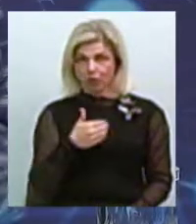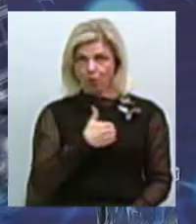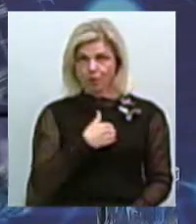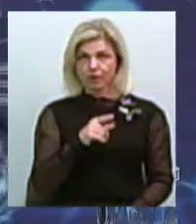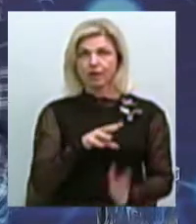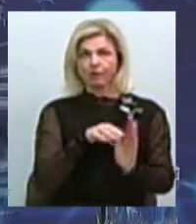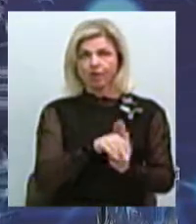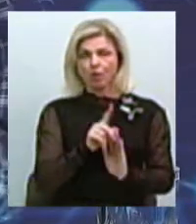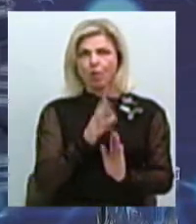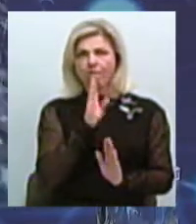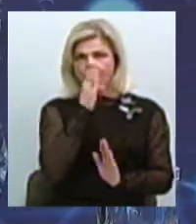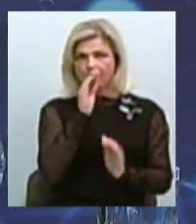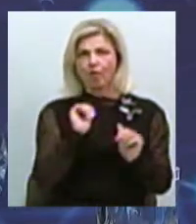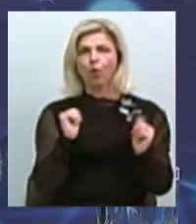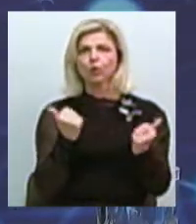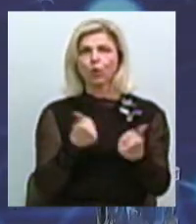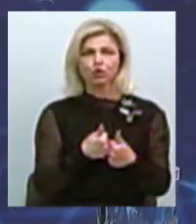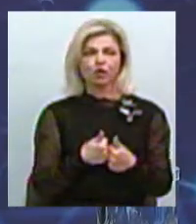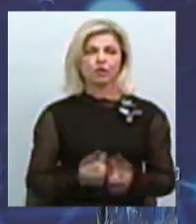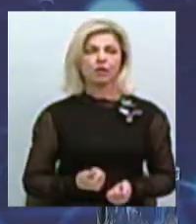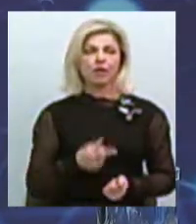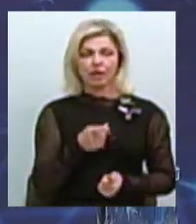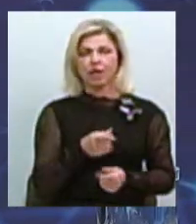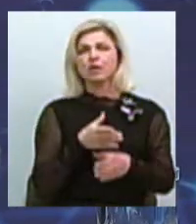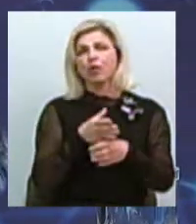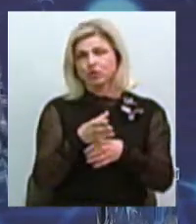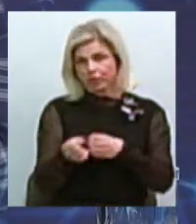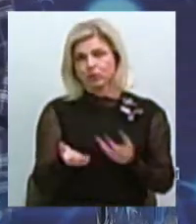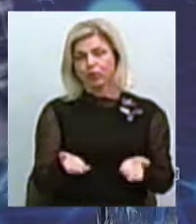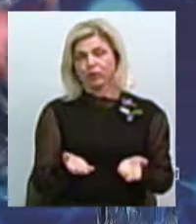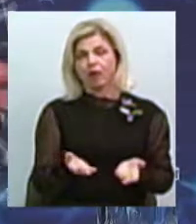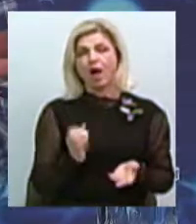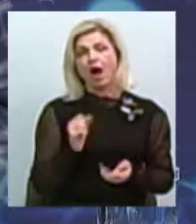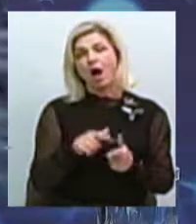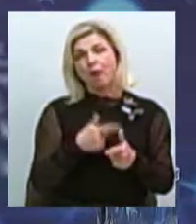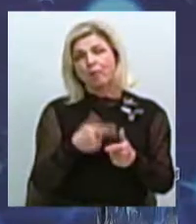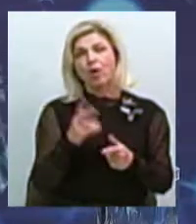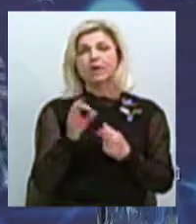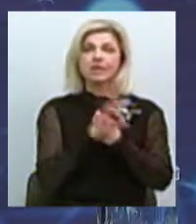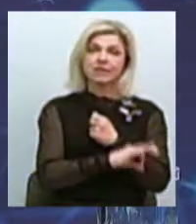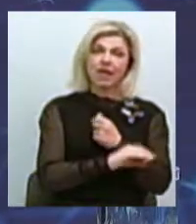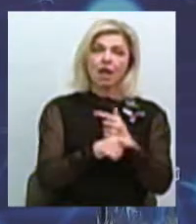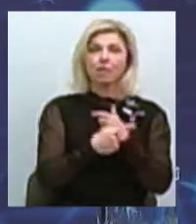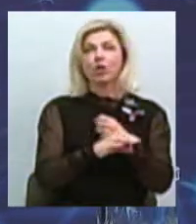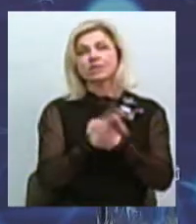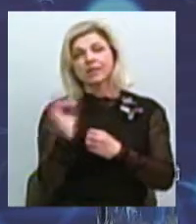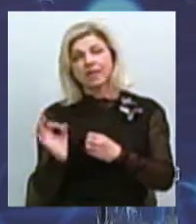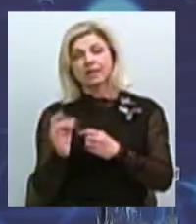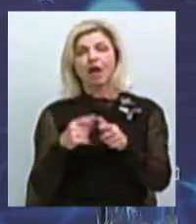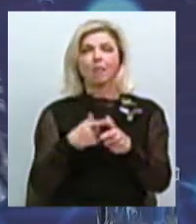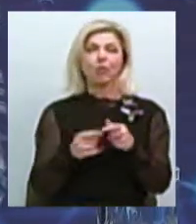Варвачівське оточення їх підштовхнуло. Підштовхнуло. Або на Схід, або на Захід. І Захід